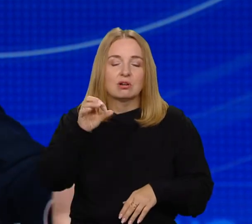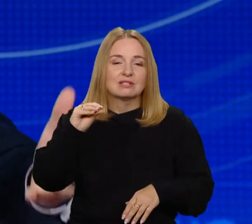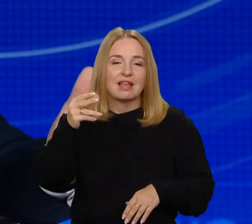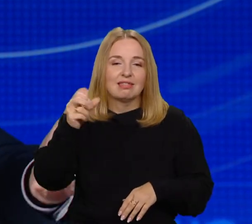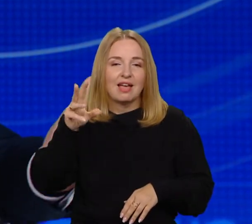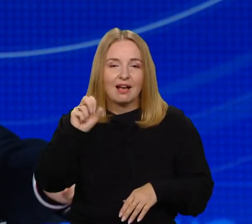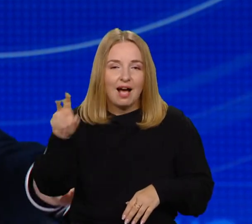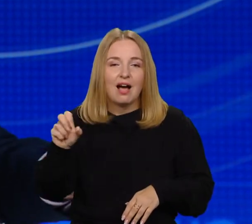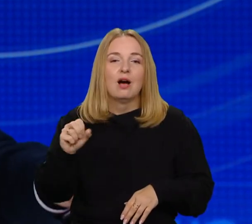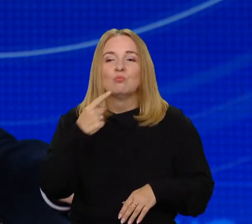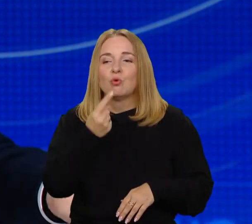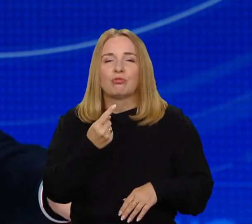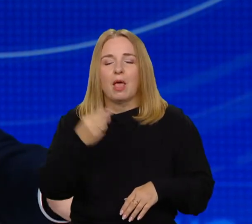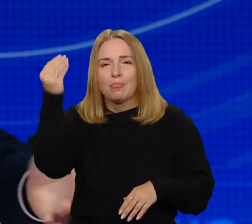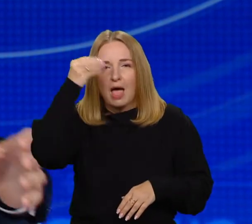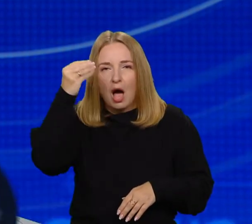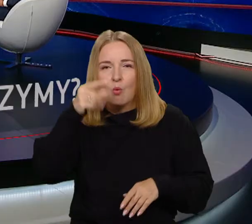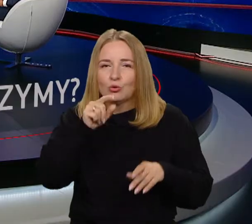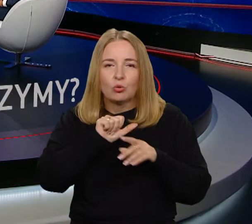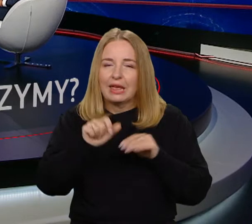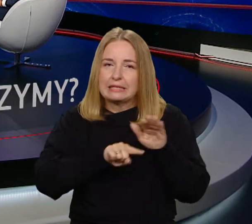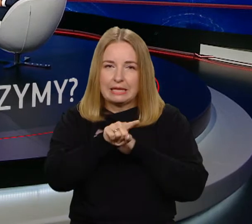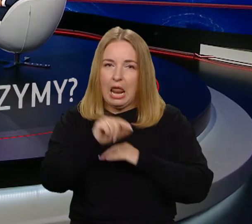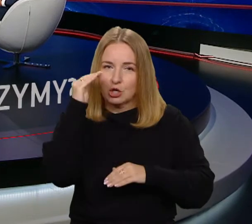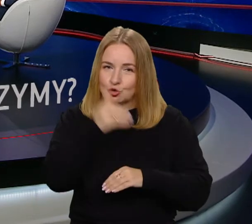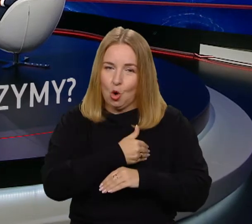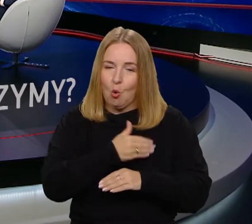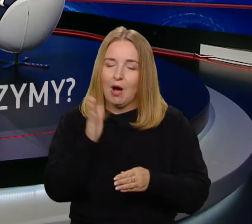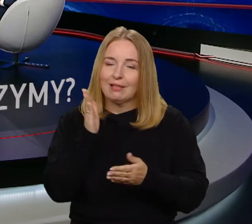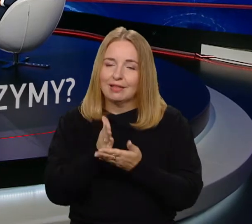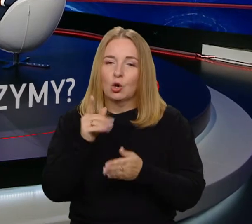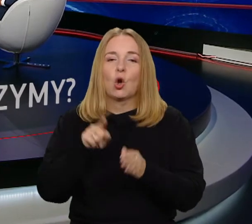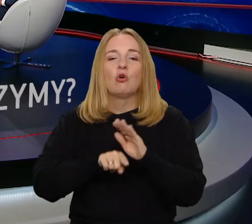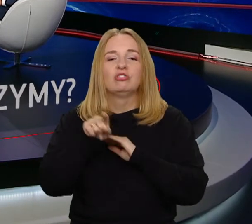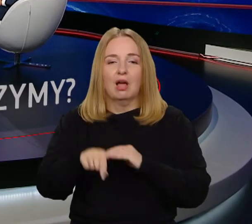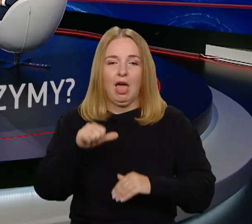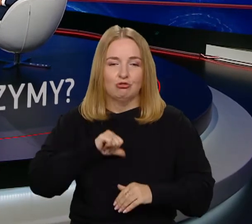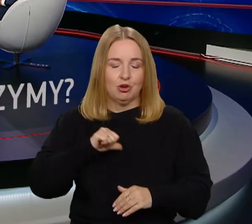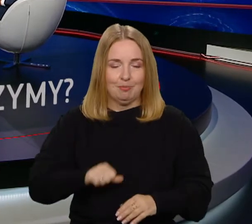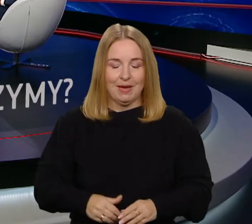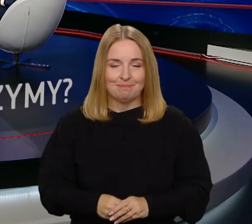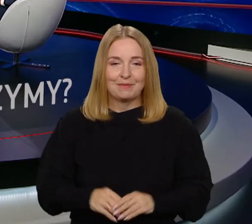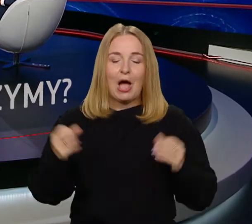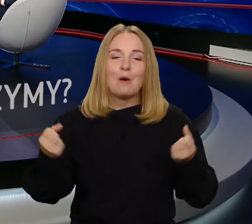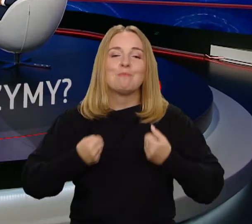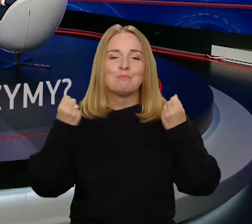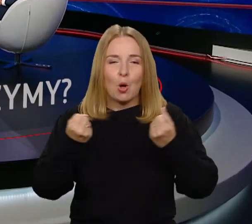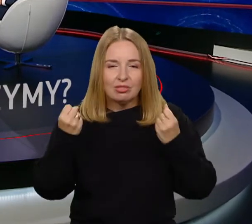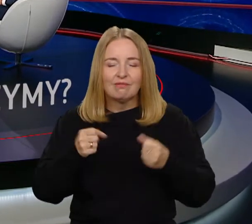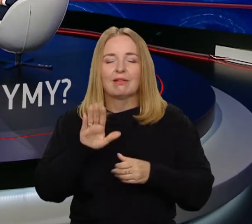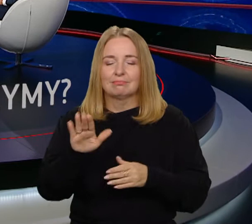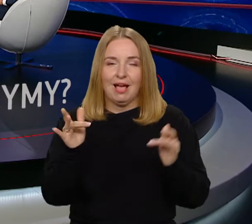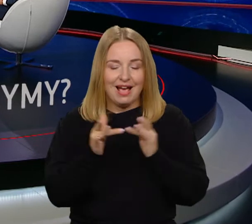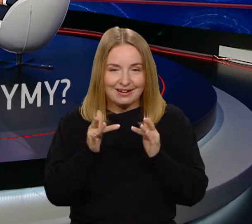się uczymy. No, dla czyjego życia, dla naszego życia. Ale ta motywacja, generalnie słuszna i bardzo mi się podoba to, co powiedział pan